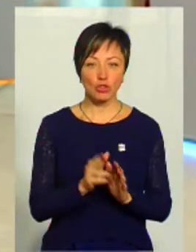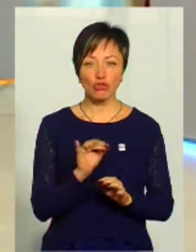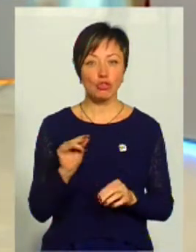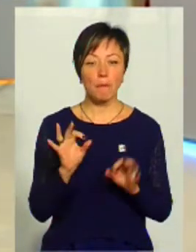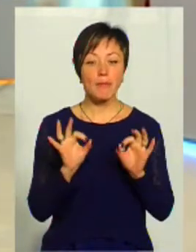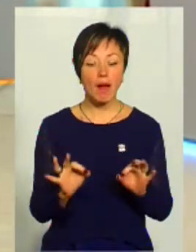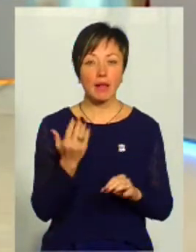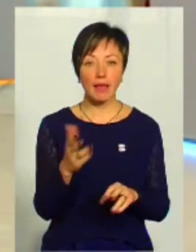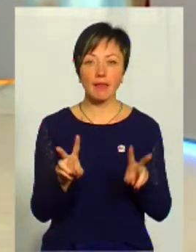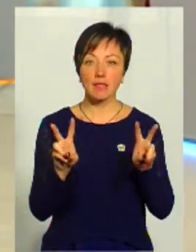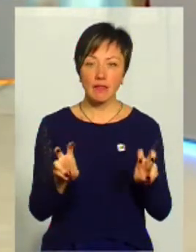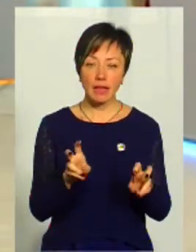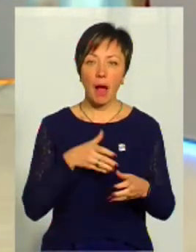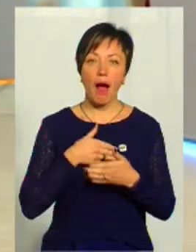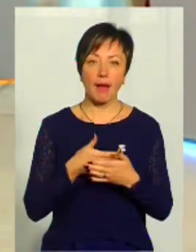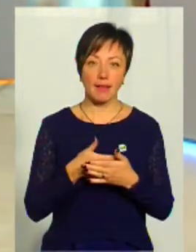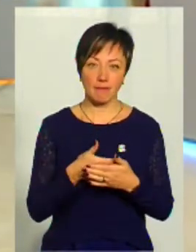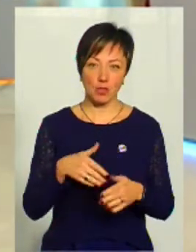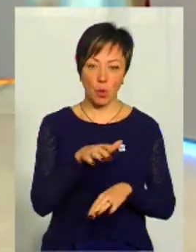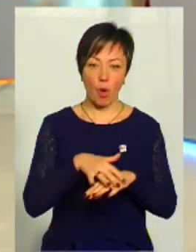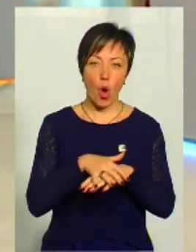називати громадським активістом?